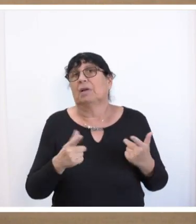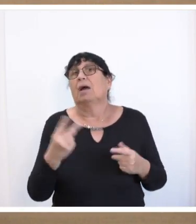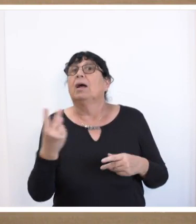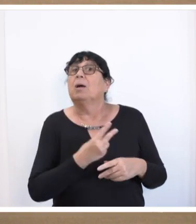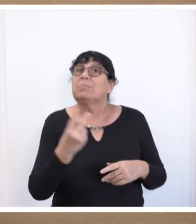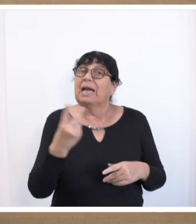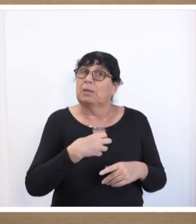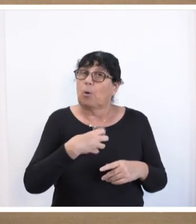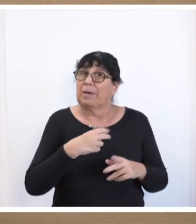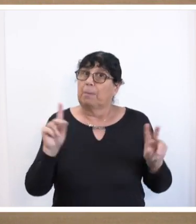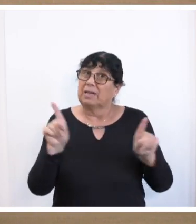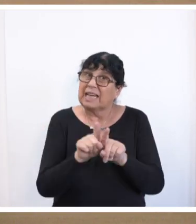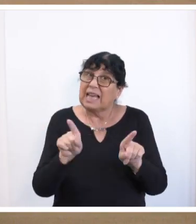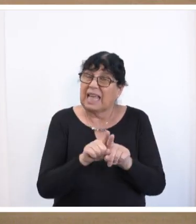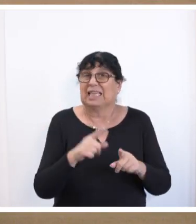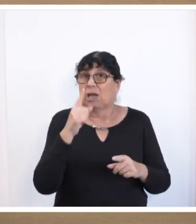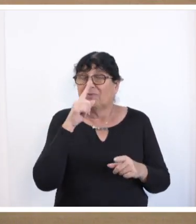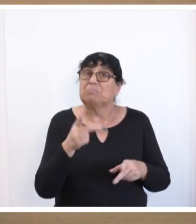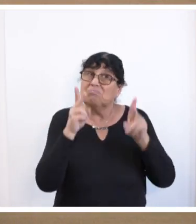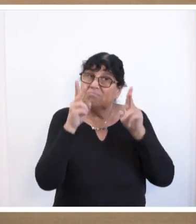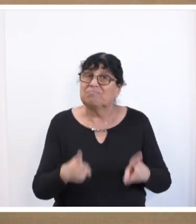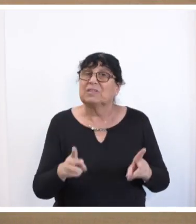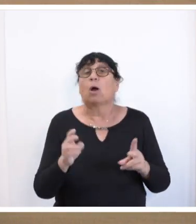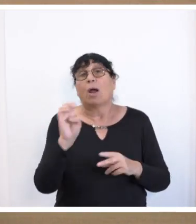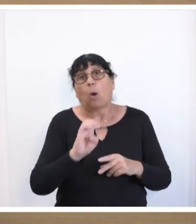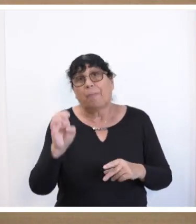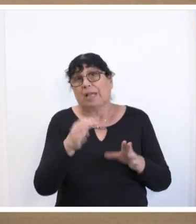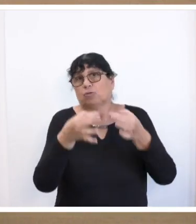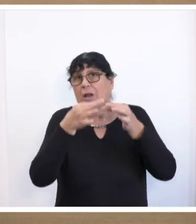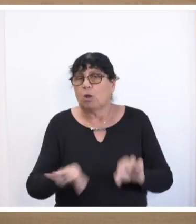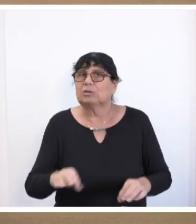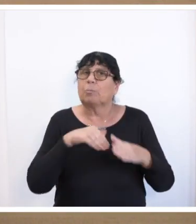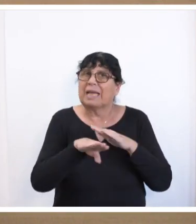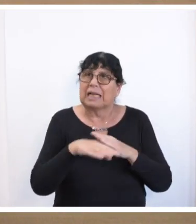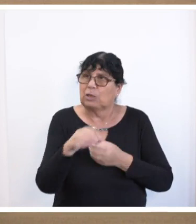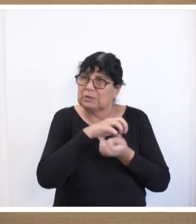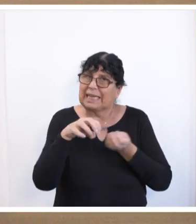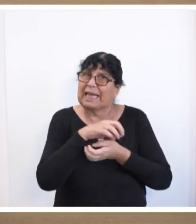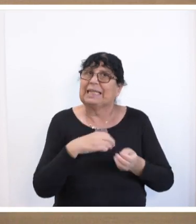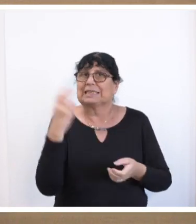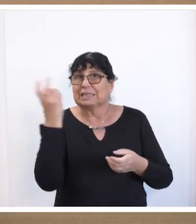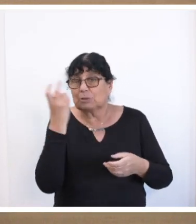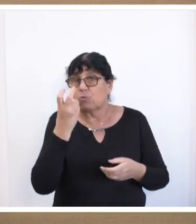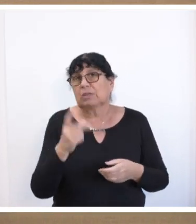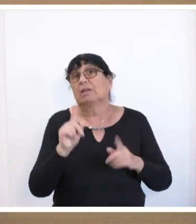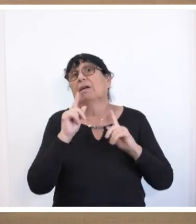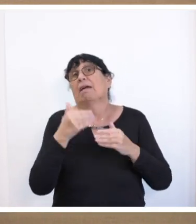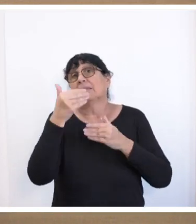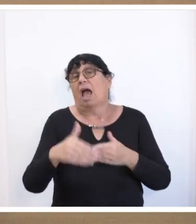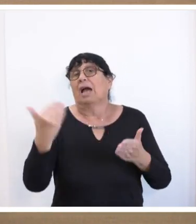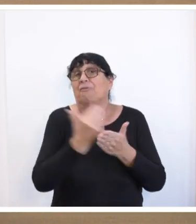ist aber, dass wenn man ernsthaft nach einer europäischen Lösung der Migrationskrise sucht, ist aufgrund des Verdienst,